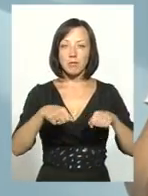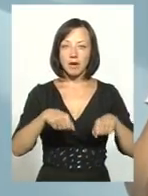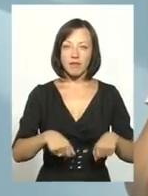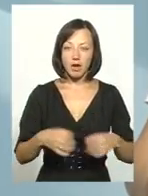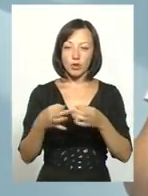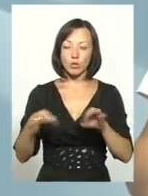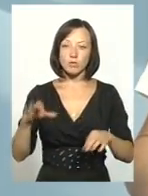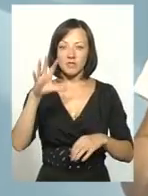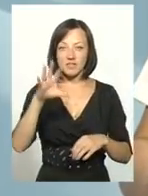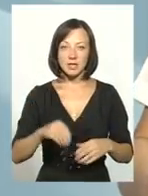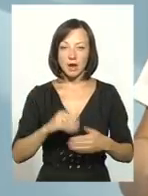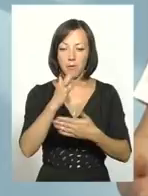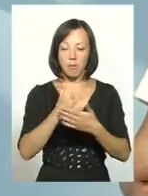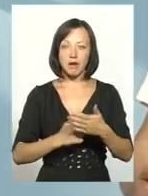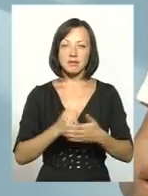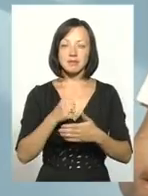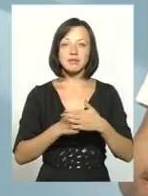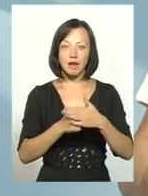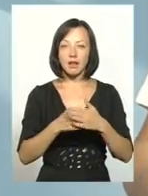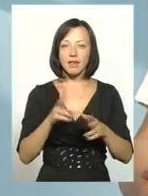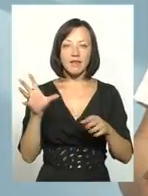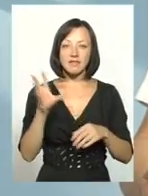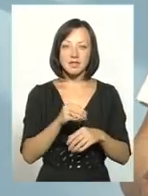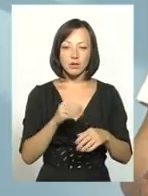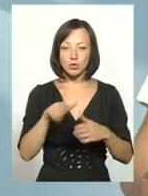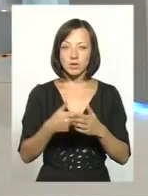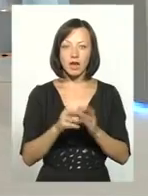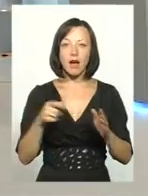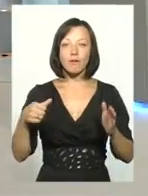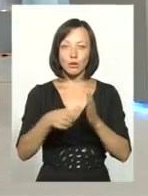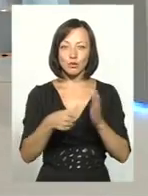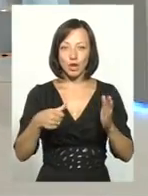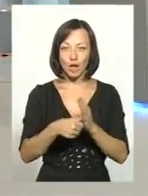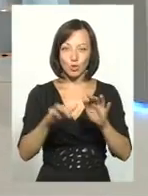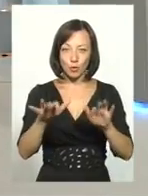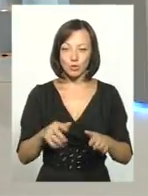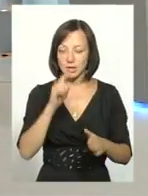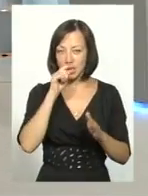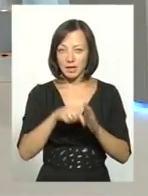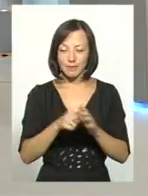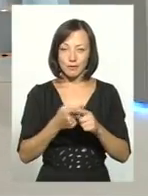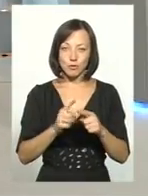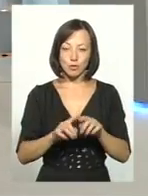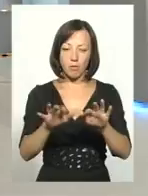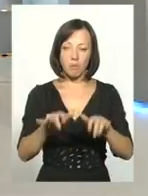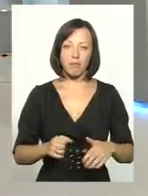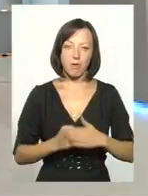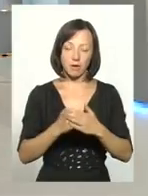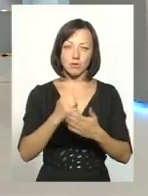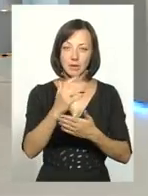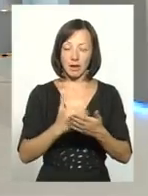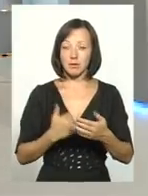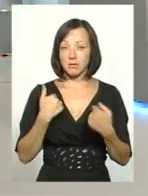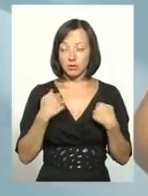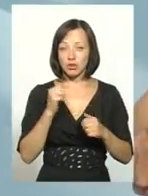всіх баз даних. Але проблема в тому, що не всі старости навіть знали до цього часу, включати комп'ютер, щоб зайти в ту базу даних. І дуже часто мені